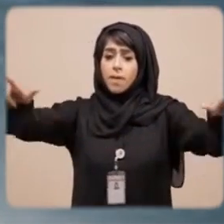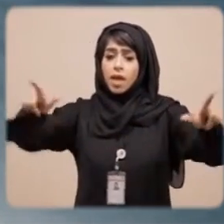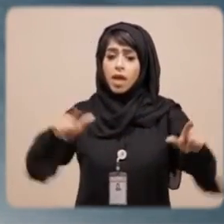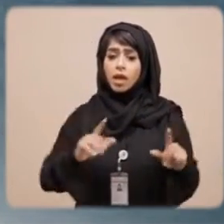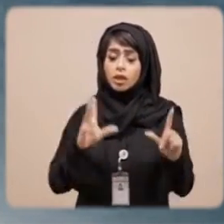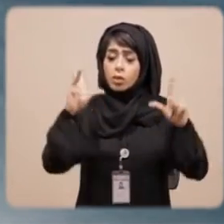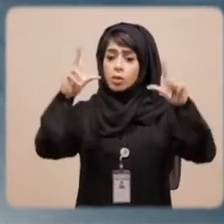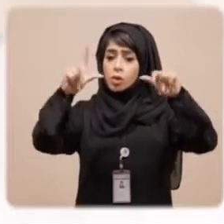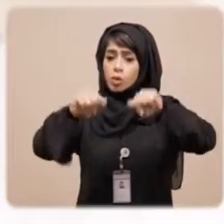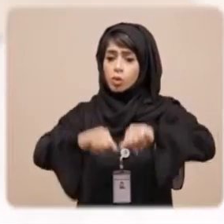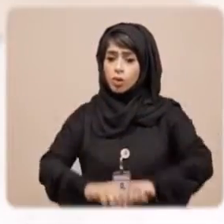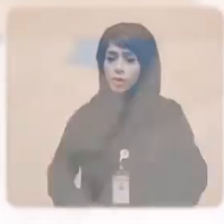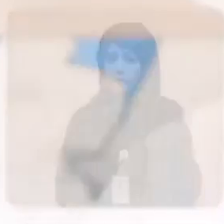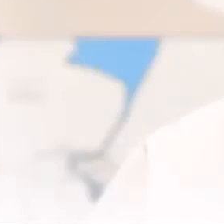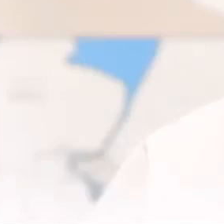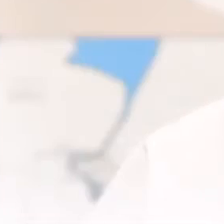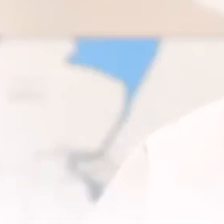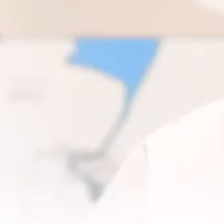وعلى مدى الأسبوع